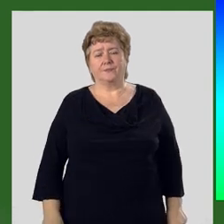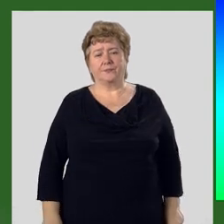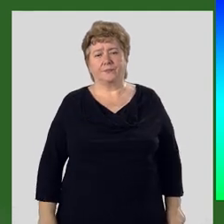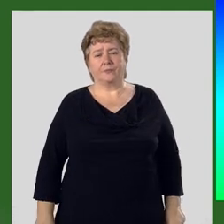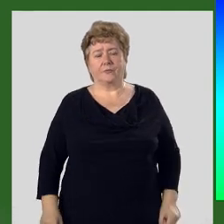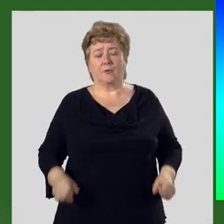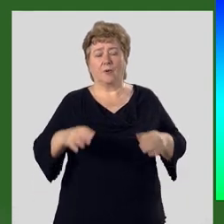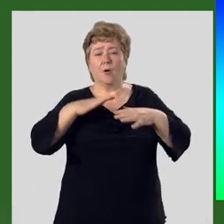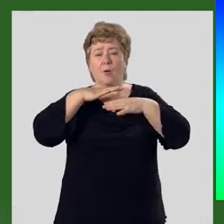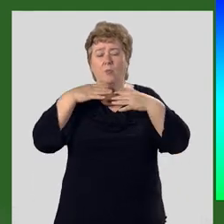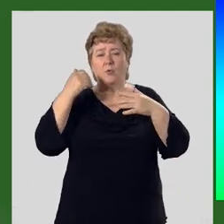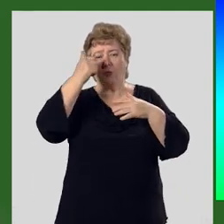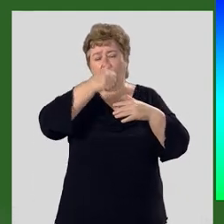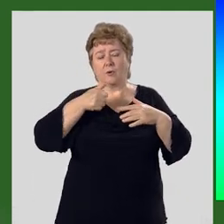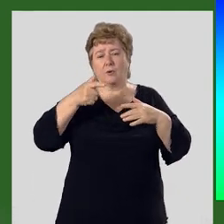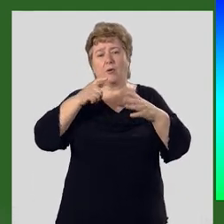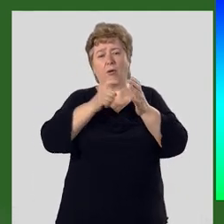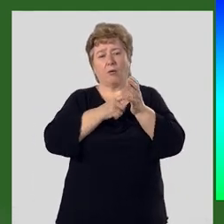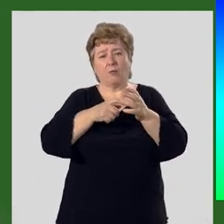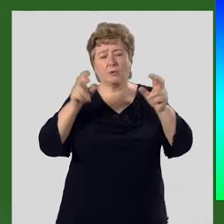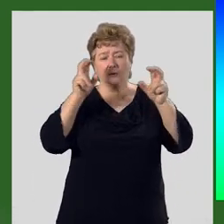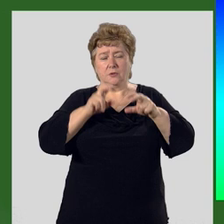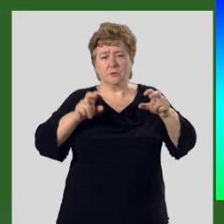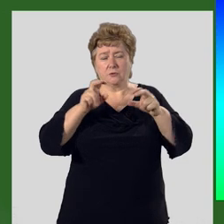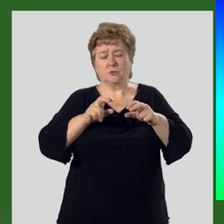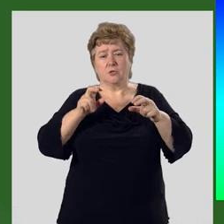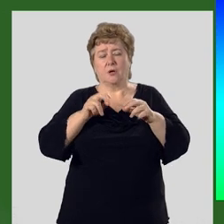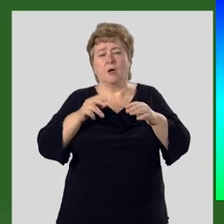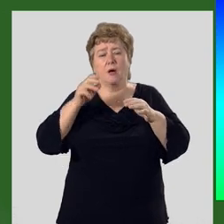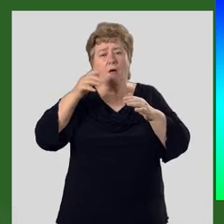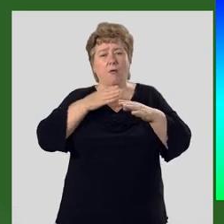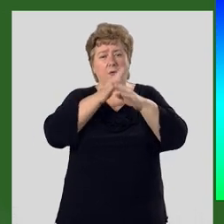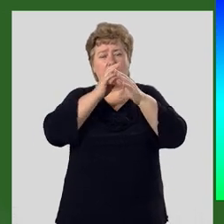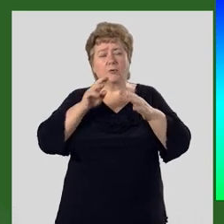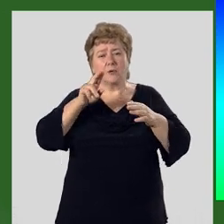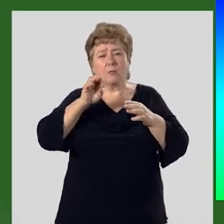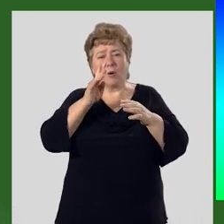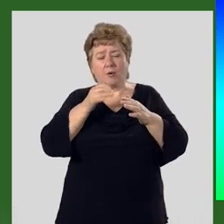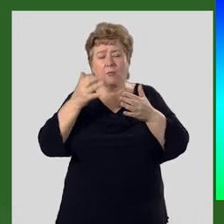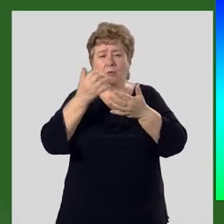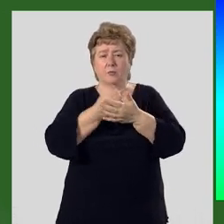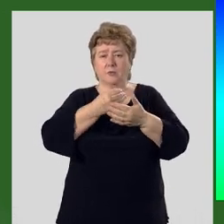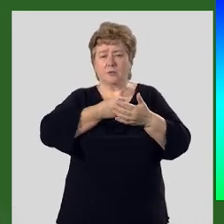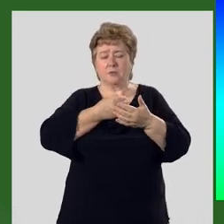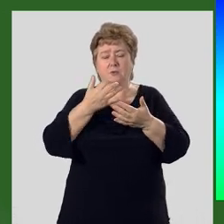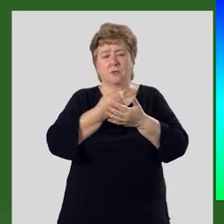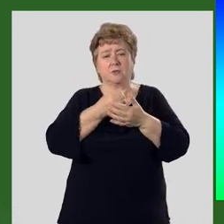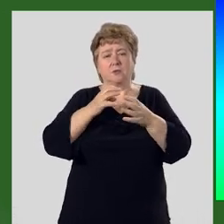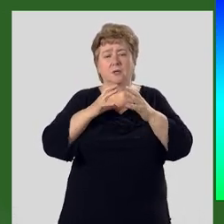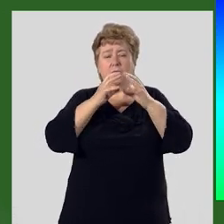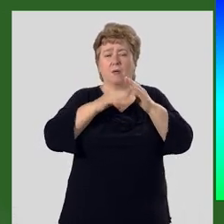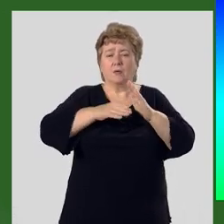Многие годы геологи, изучая горные породы, пытались определить возраст Земли.